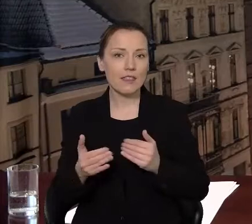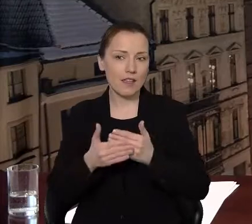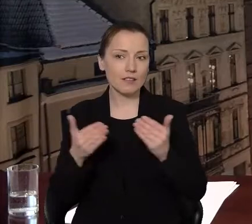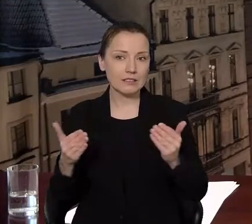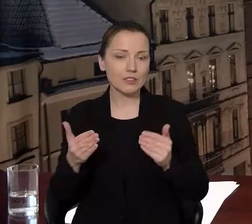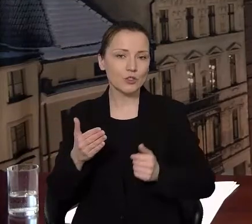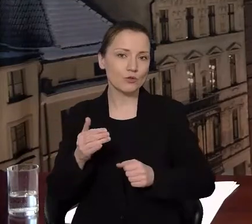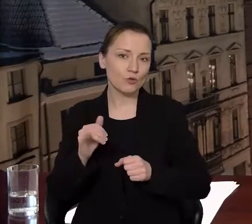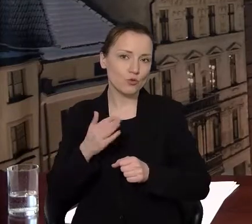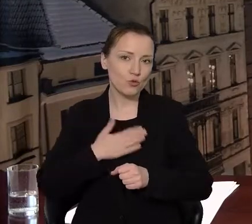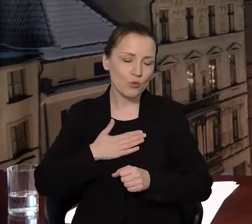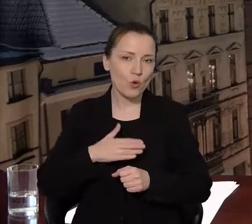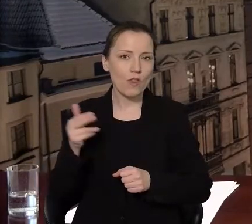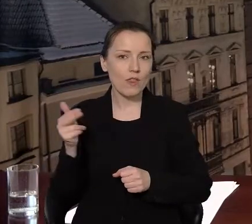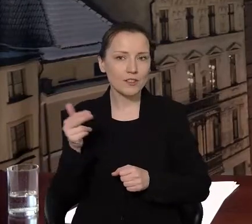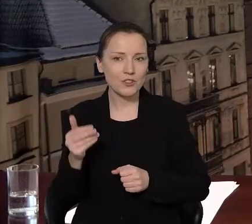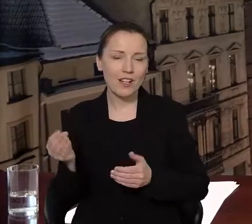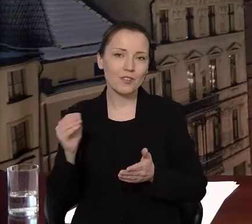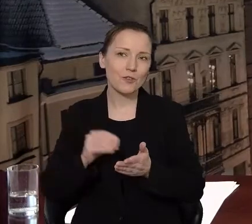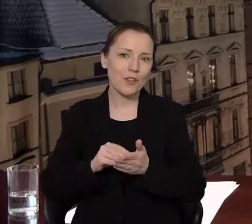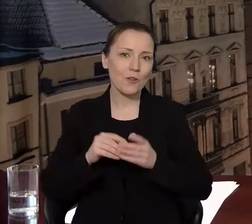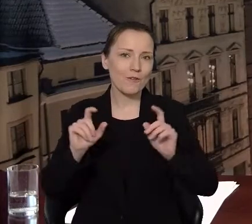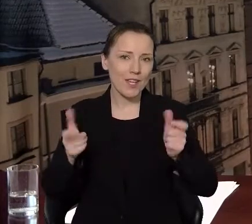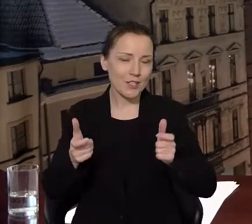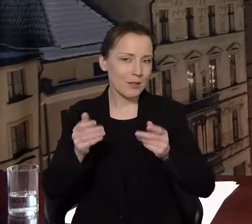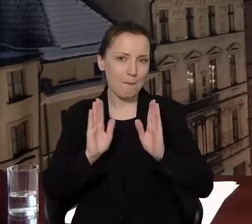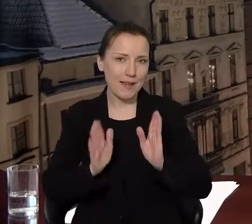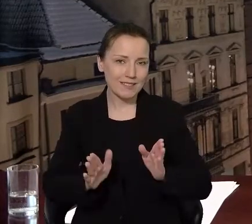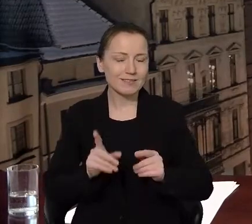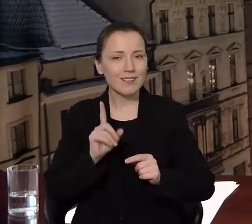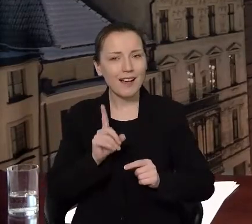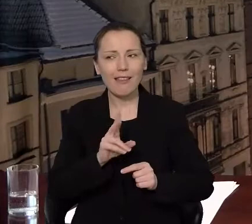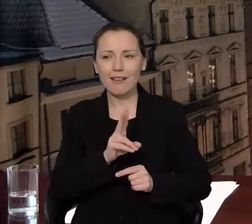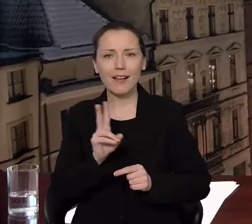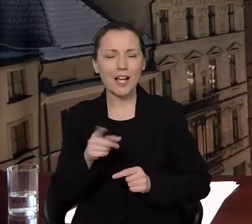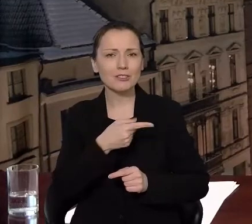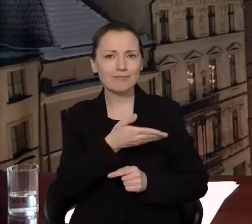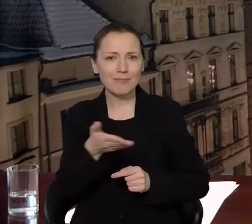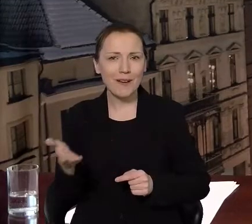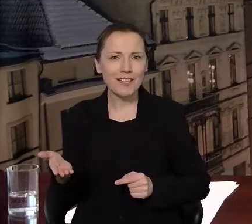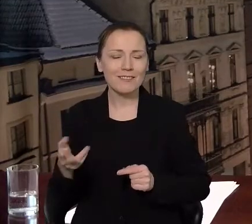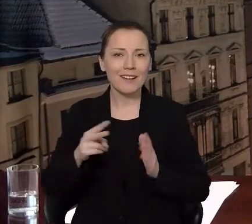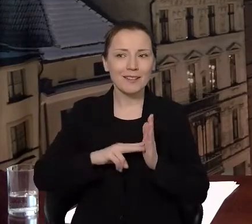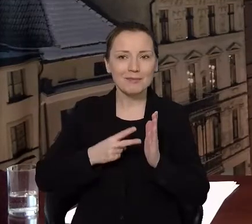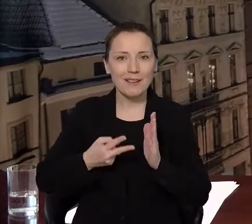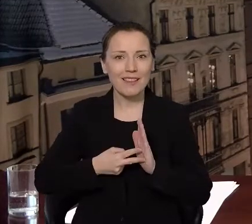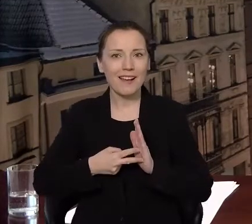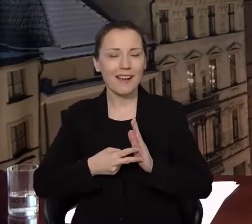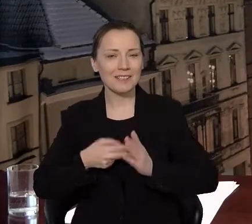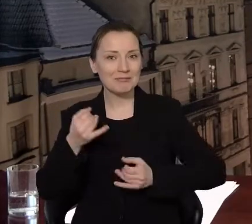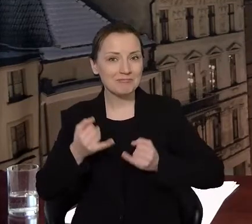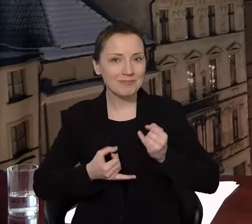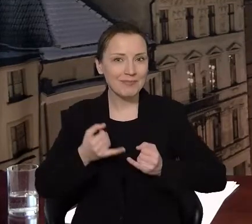weekendu bez dodatkowych wydarzeń, ale na pewno każdy z Państwa w programie imprez czy